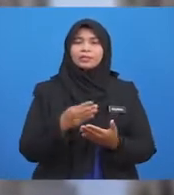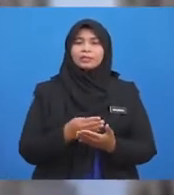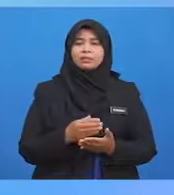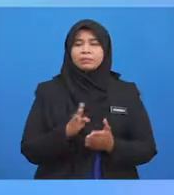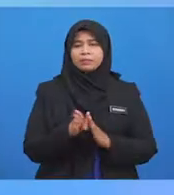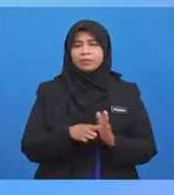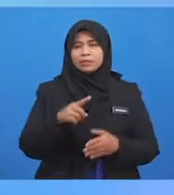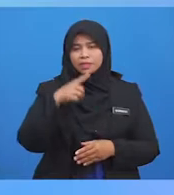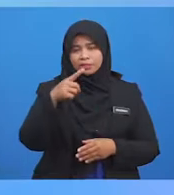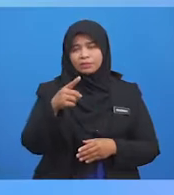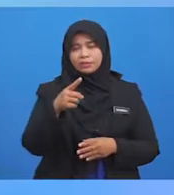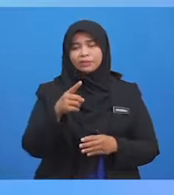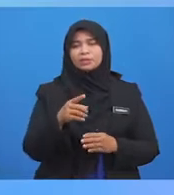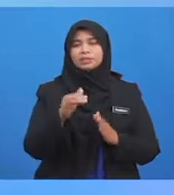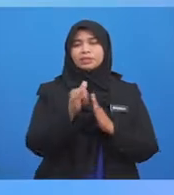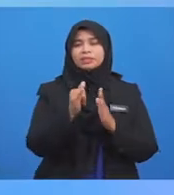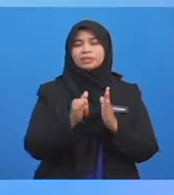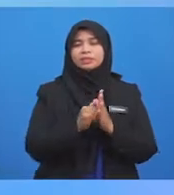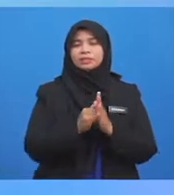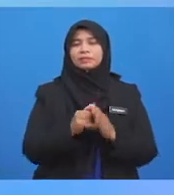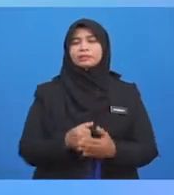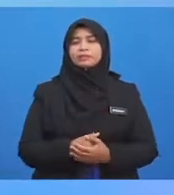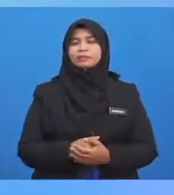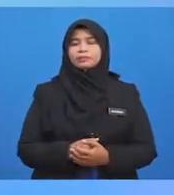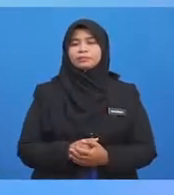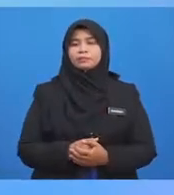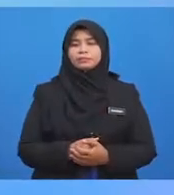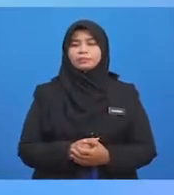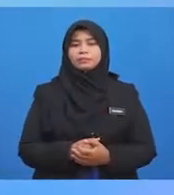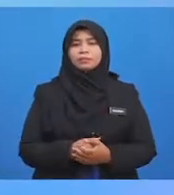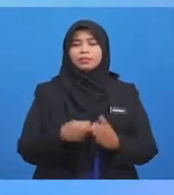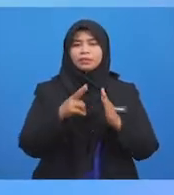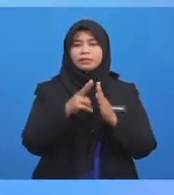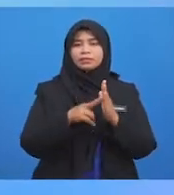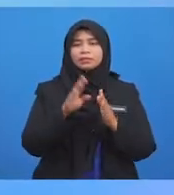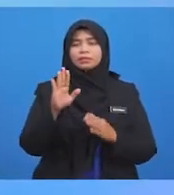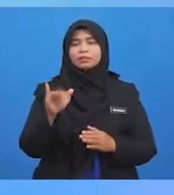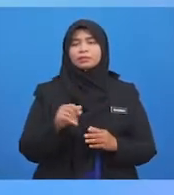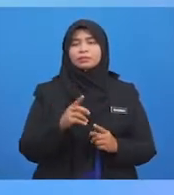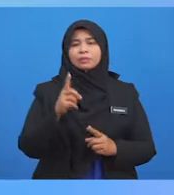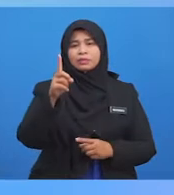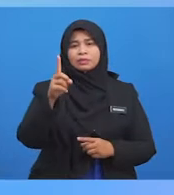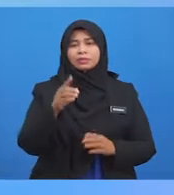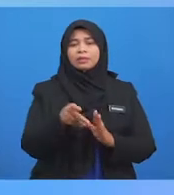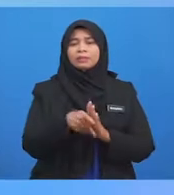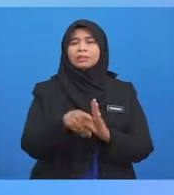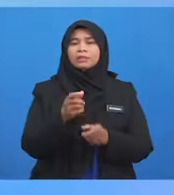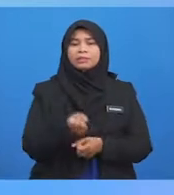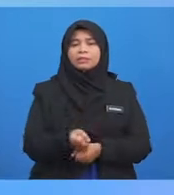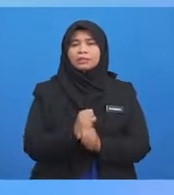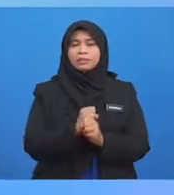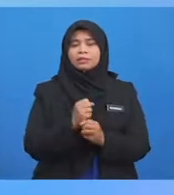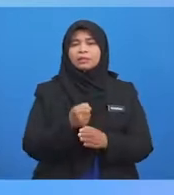merupakan Dan syarat Akdul Ijarah Rukun yang pertama Penyewa Atau